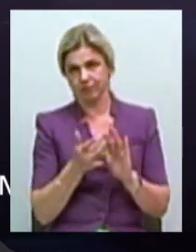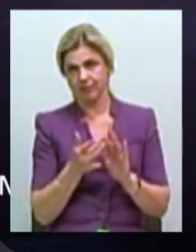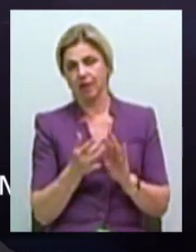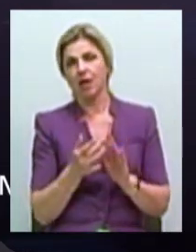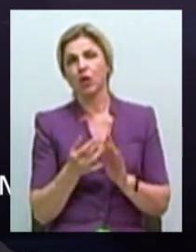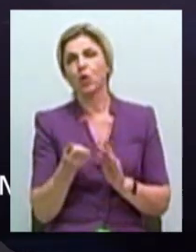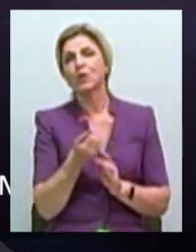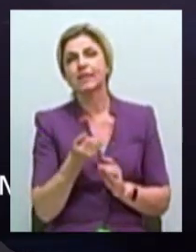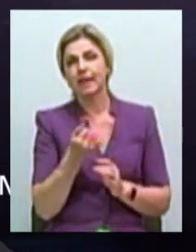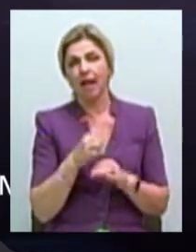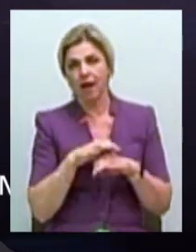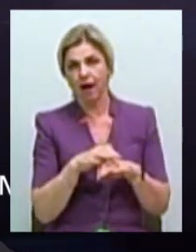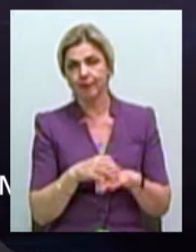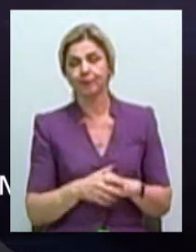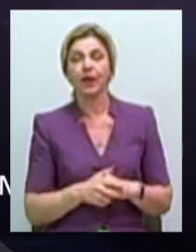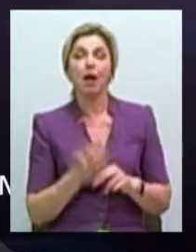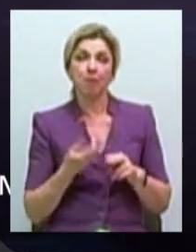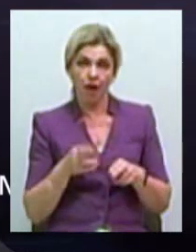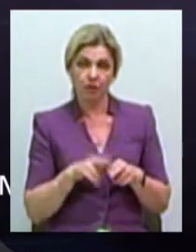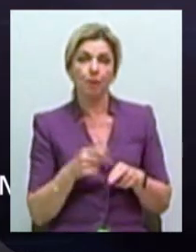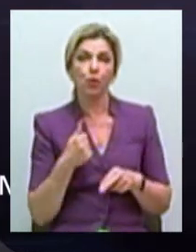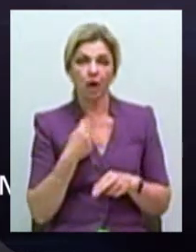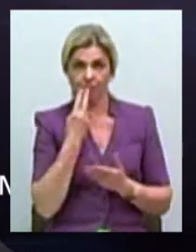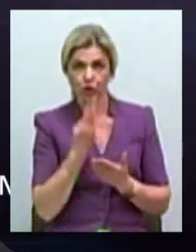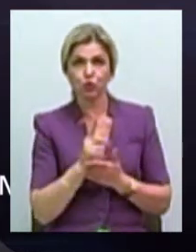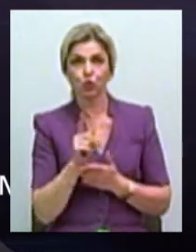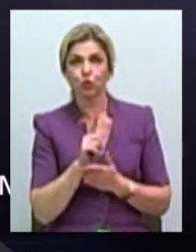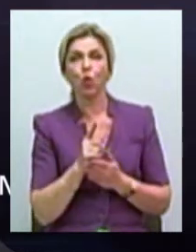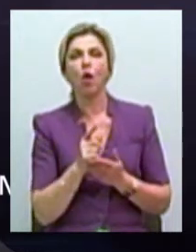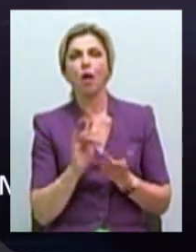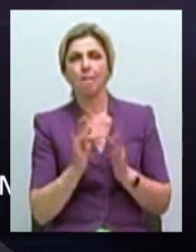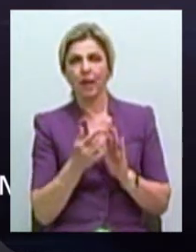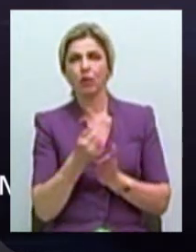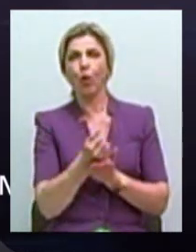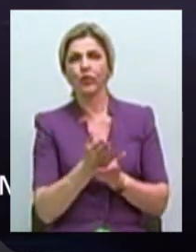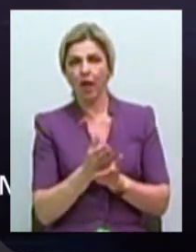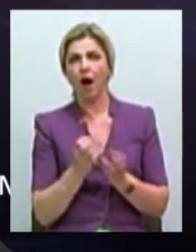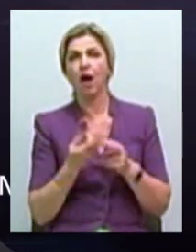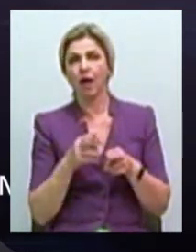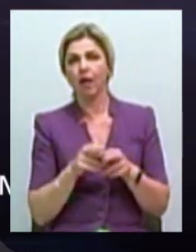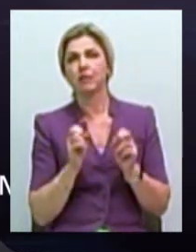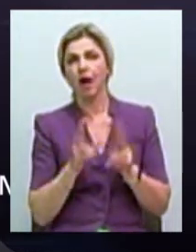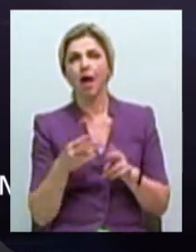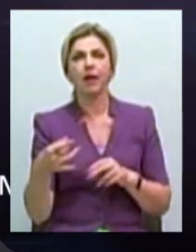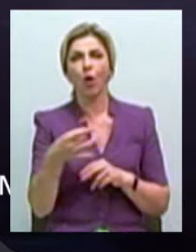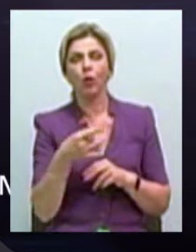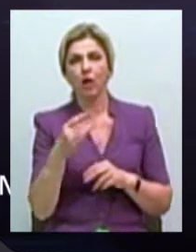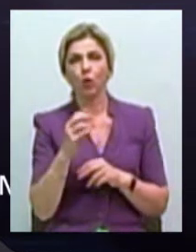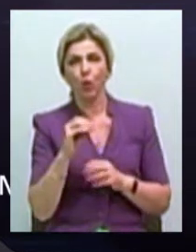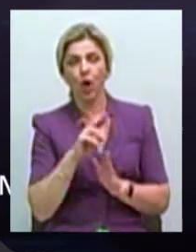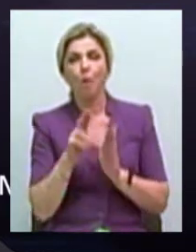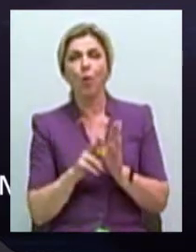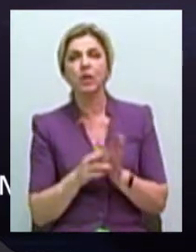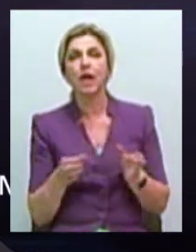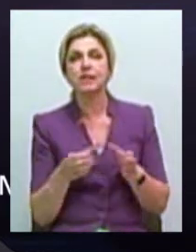Поэтому я вижу, что медиатека как такое региональное подразделение